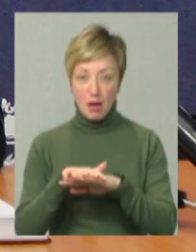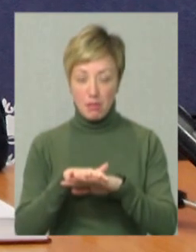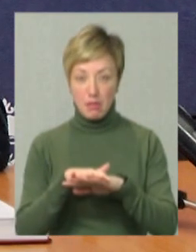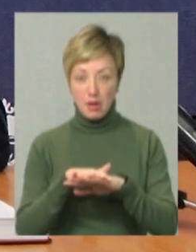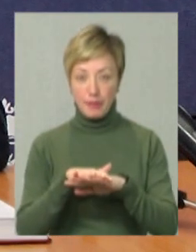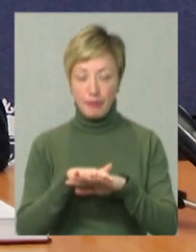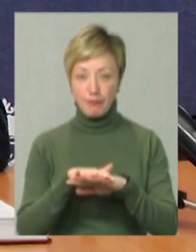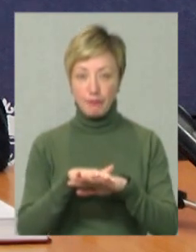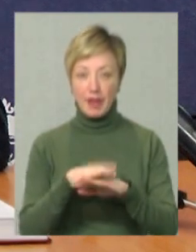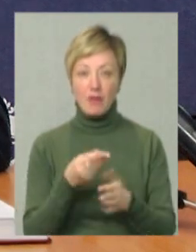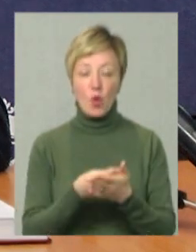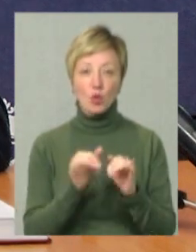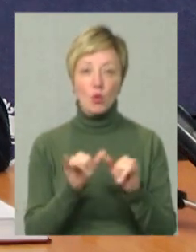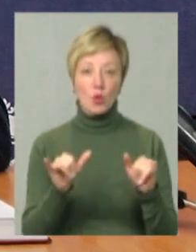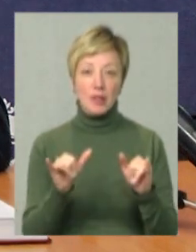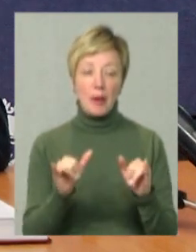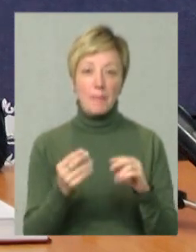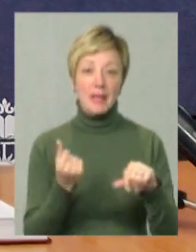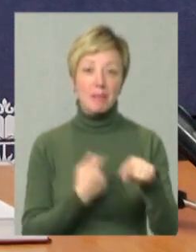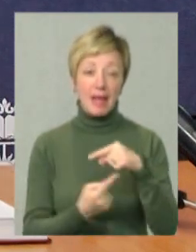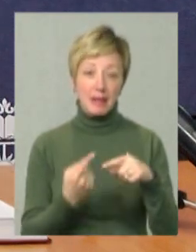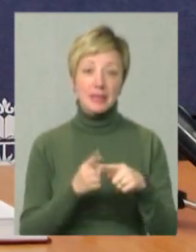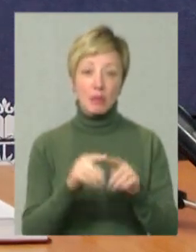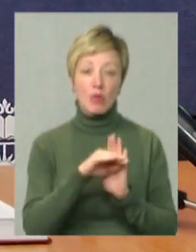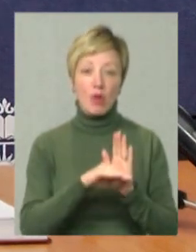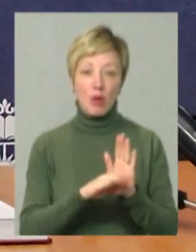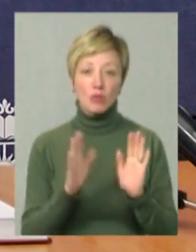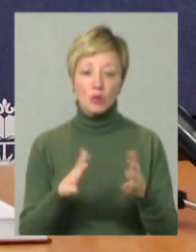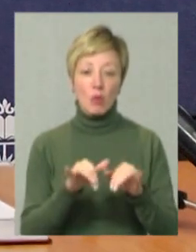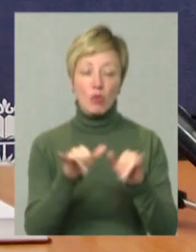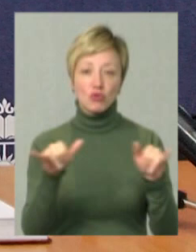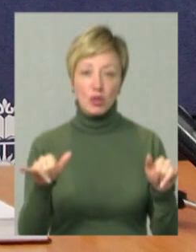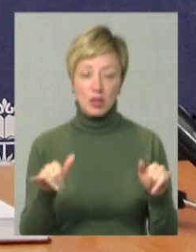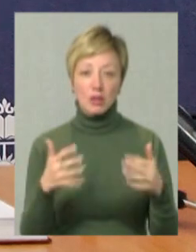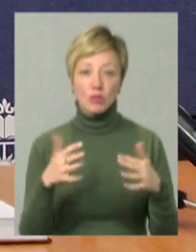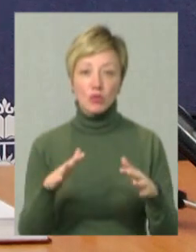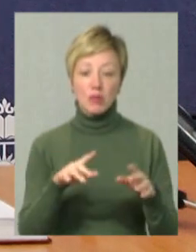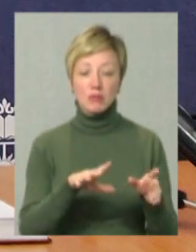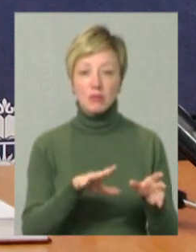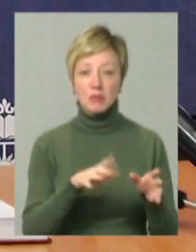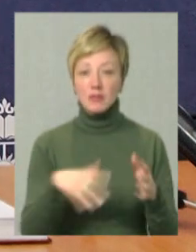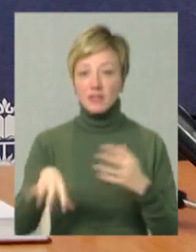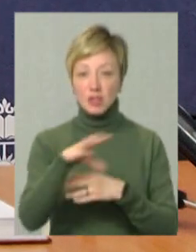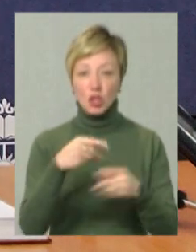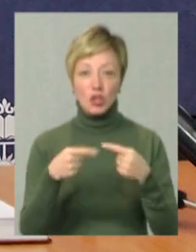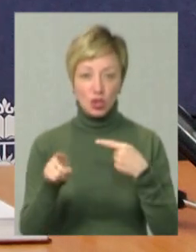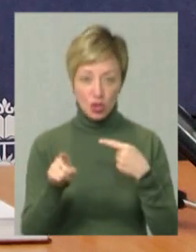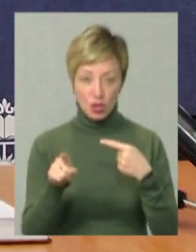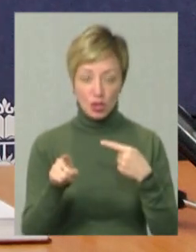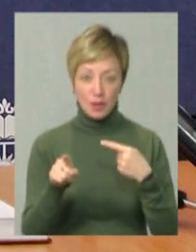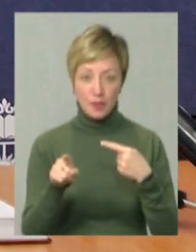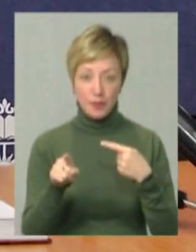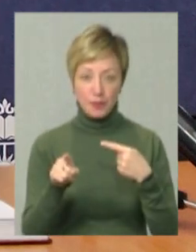із фондом розвитку підприємництва. І ця програма буде поширена вже і на всі інші